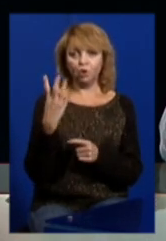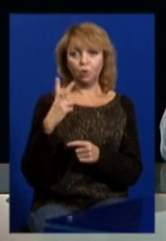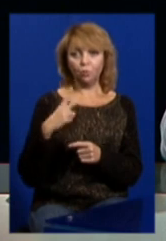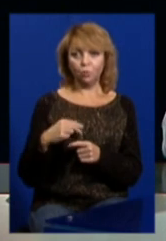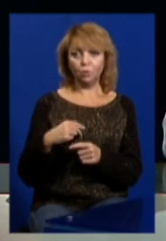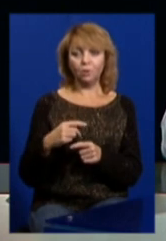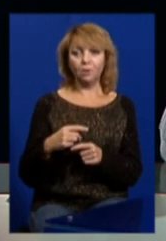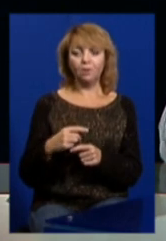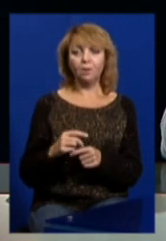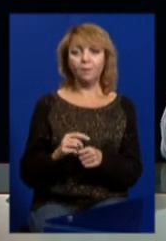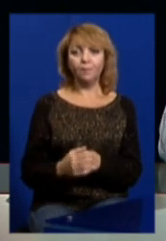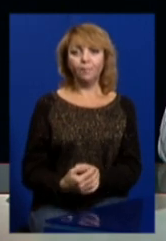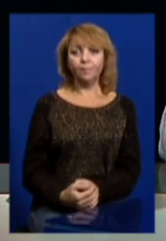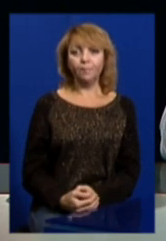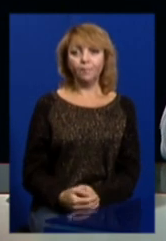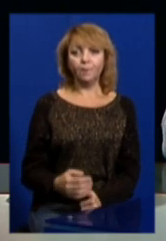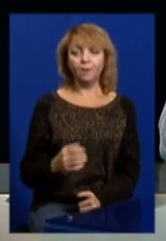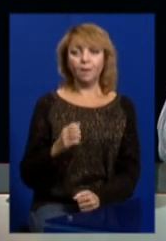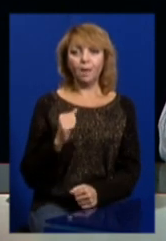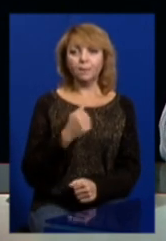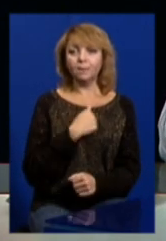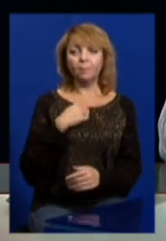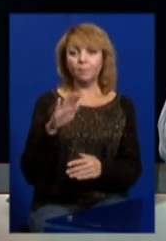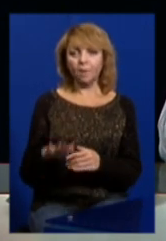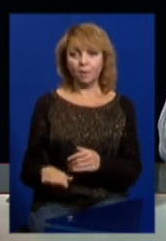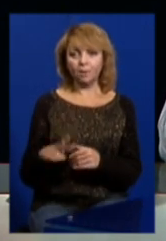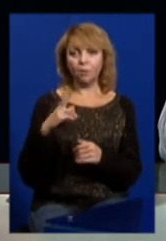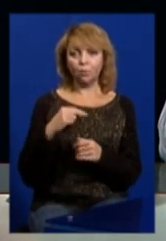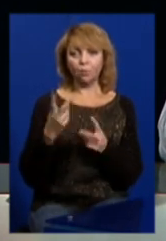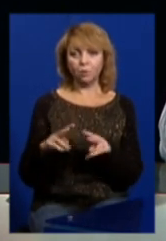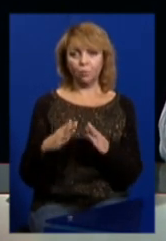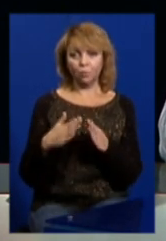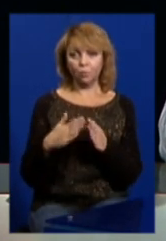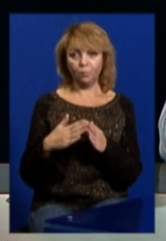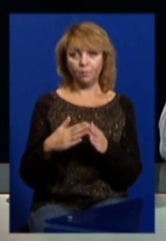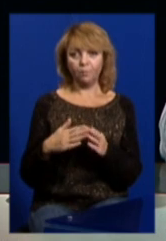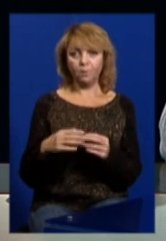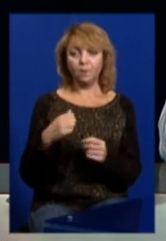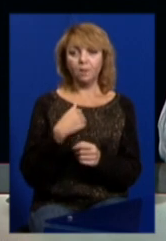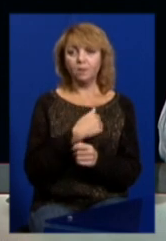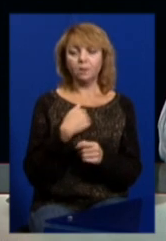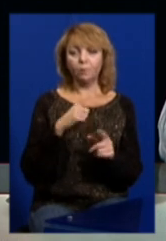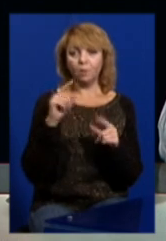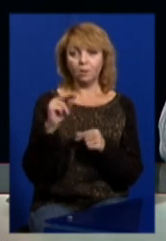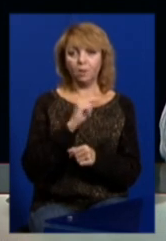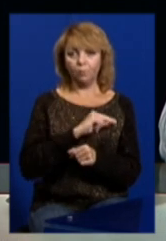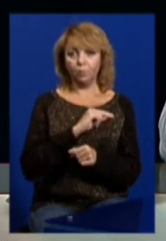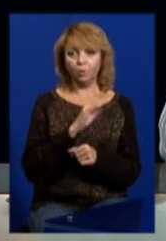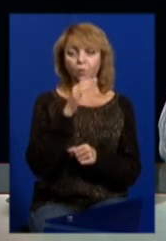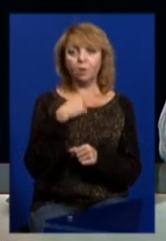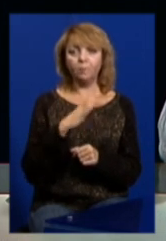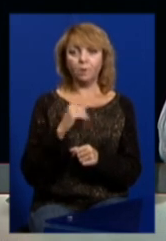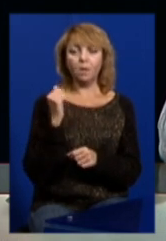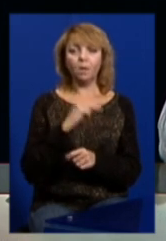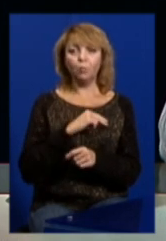їх так розподіляю. А наймолодша з те, що залишилася вдома. Я сам поїхав на роботу, і коли був вже на